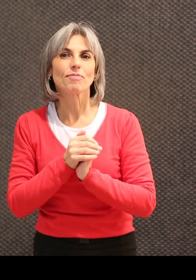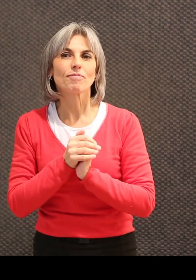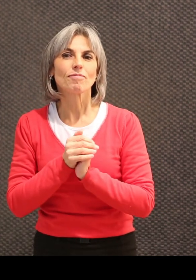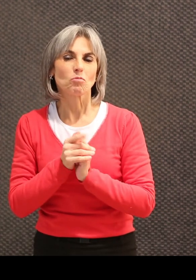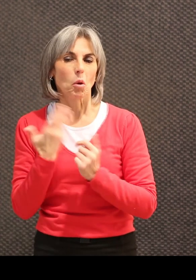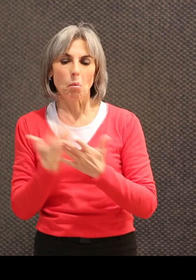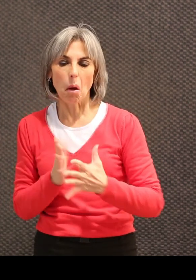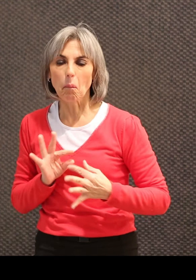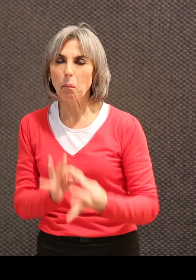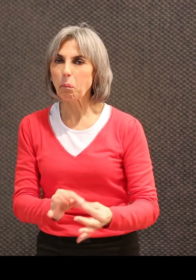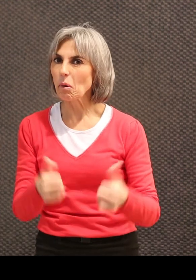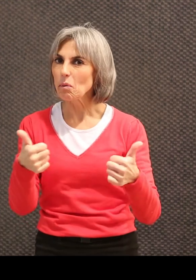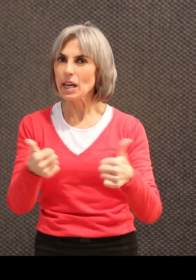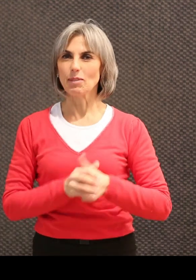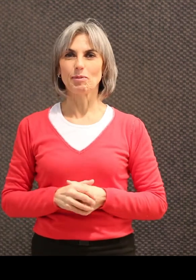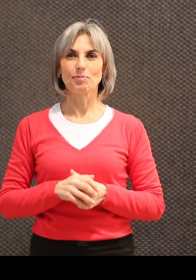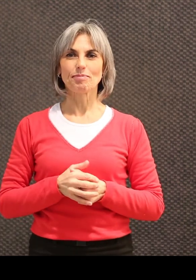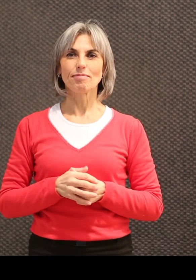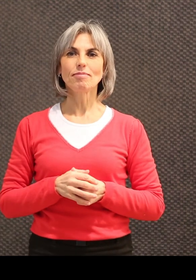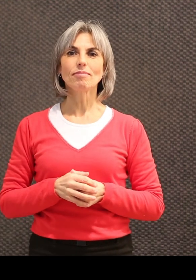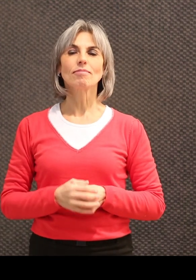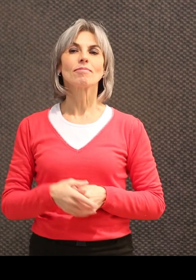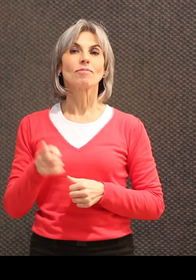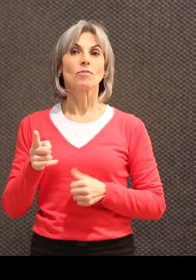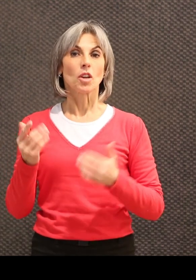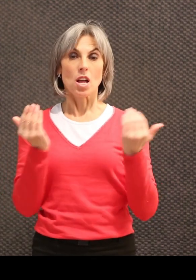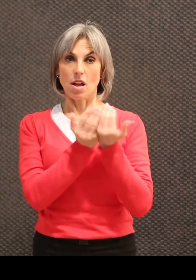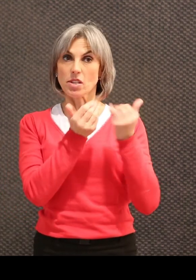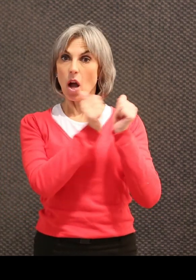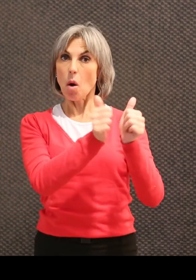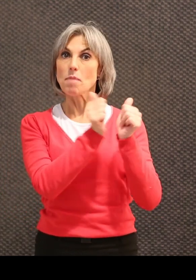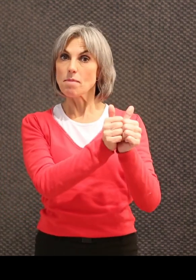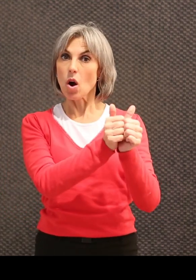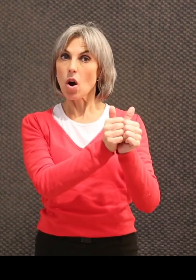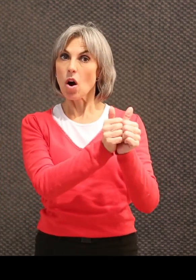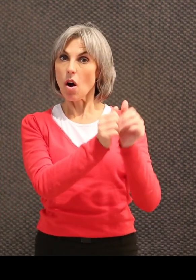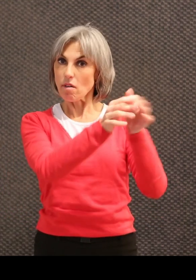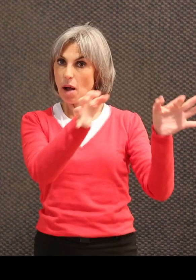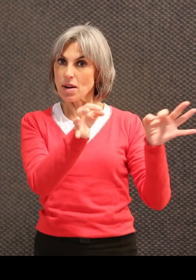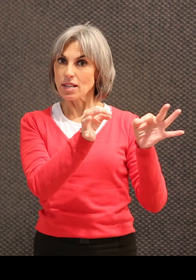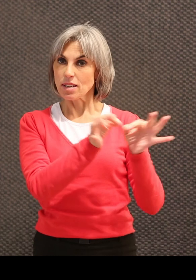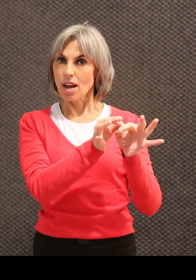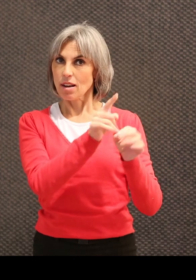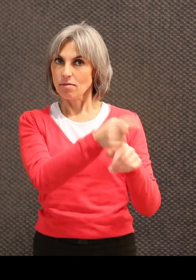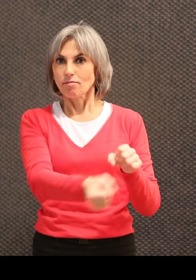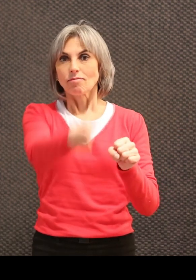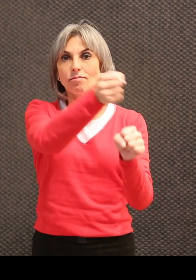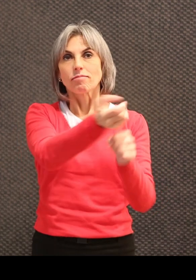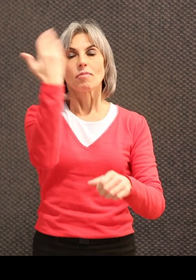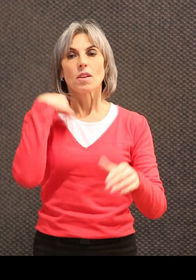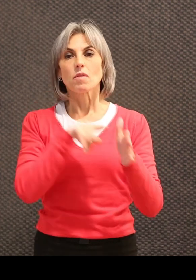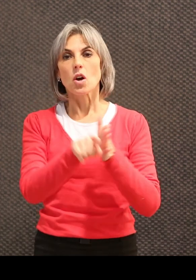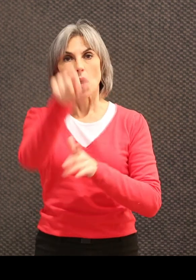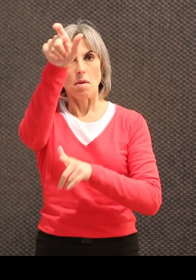mayonnaise a bien pris et très très vite. Donc ces services d'accompagnement d'accueil de type familial, ils sont issus au départ